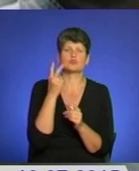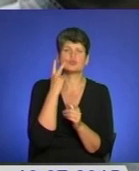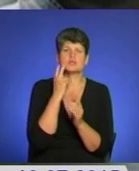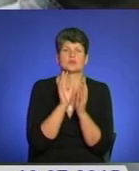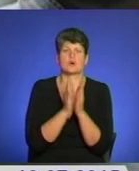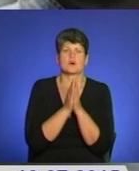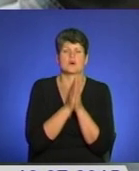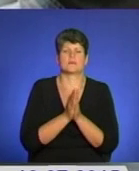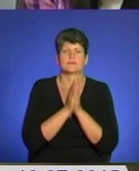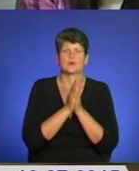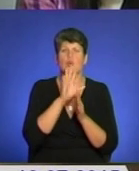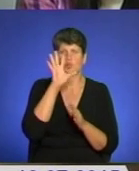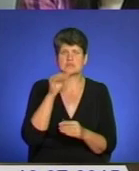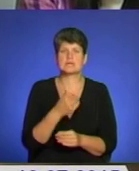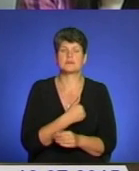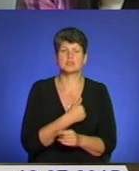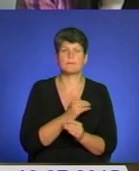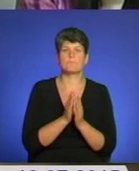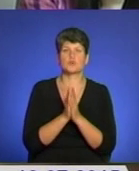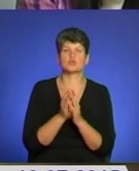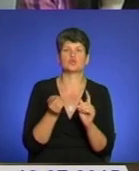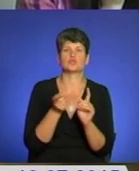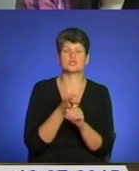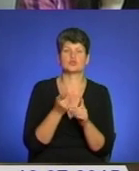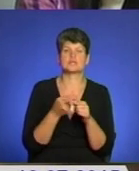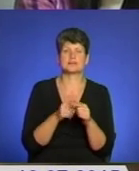молиться. Усіх бажаючих просять долучитися до ініціативи. Дякую.